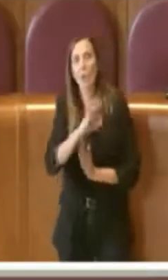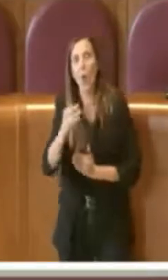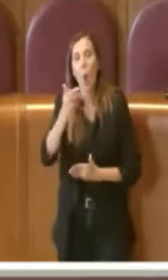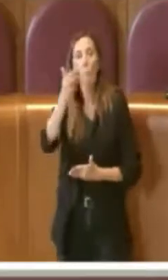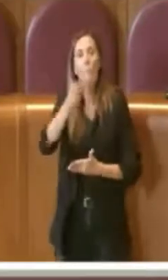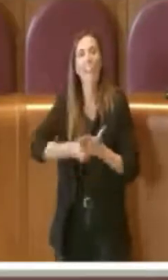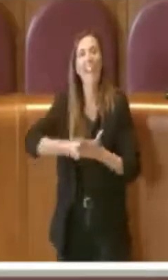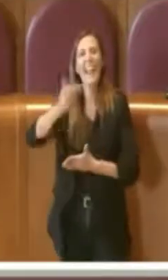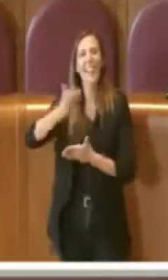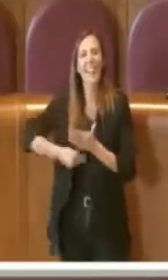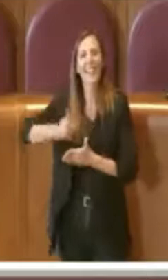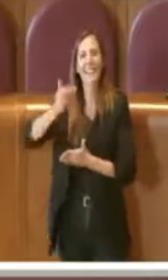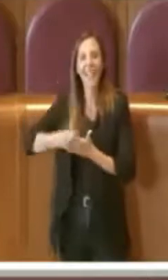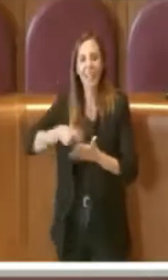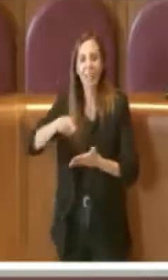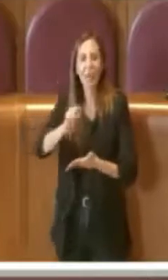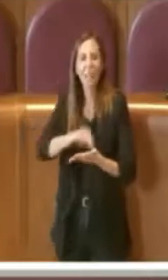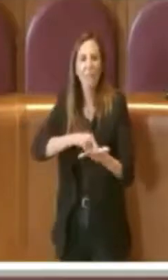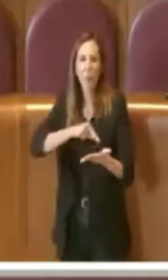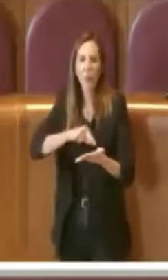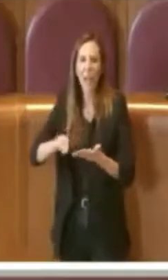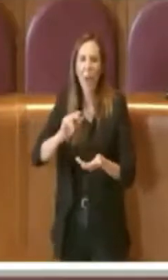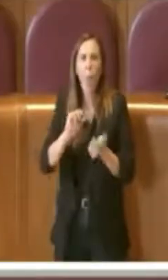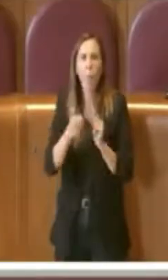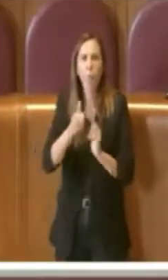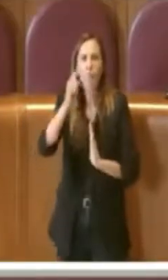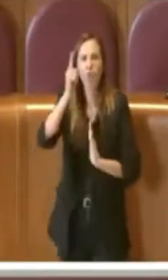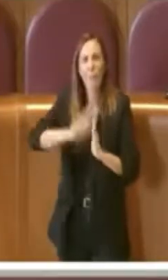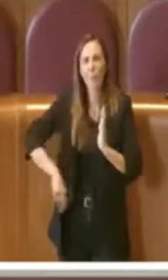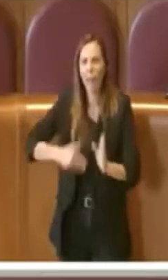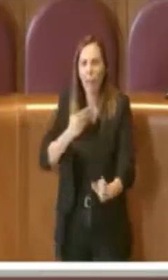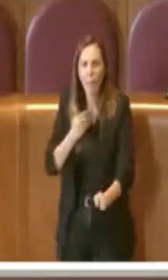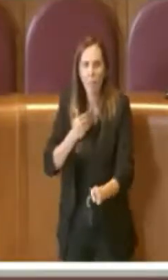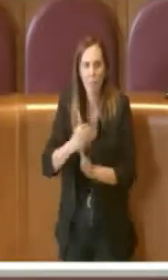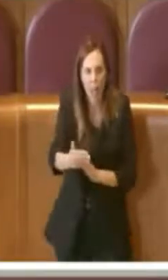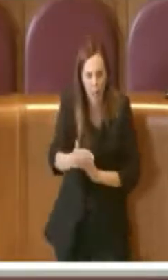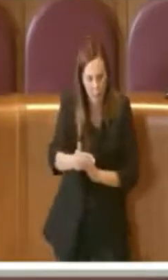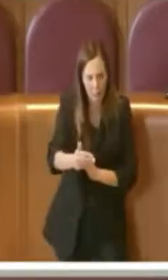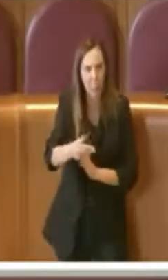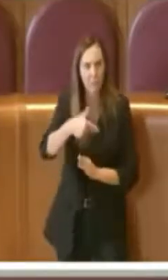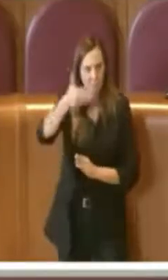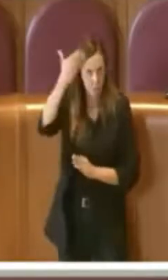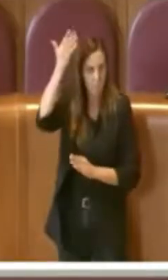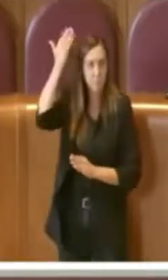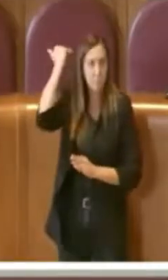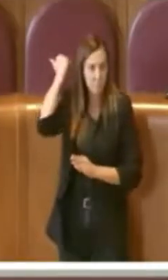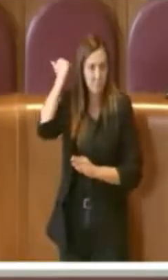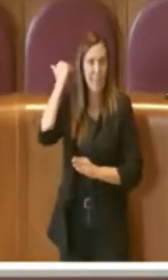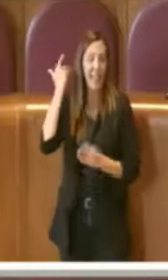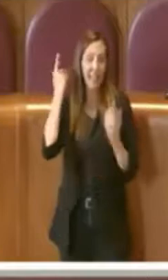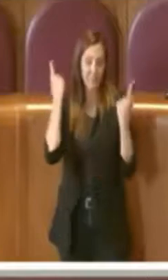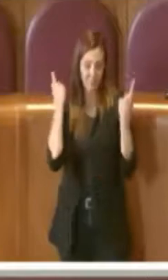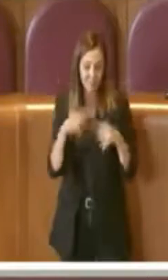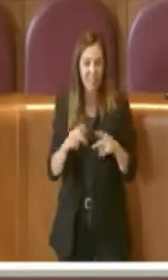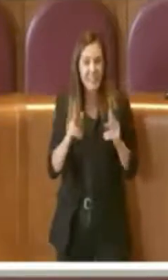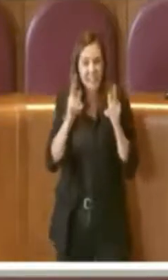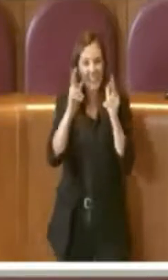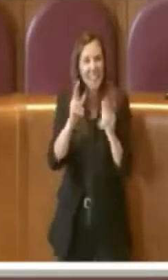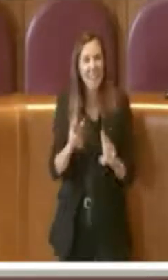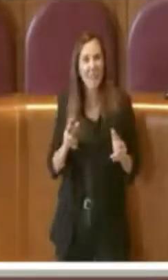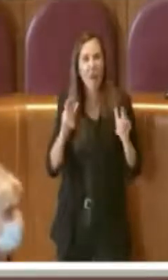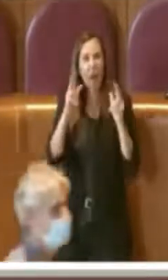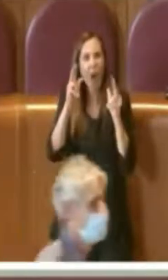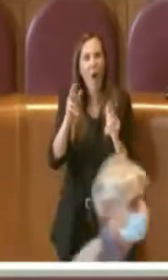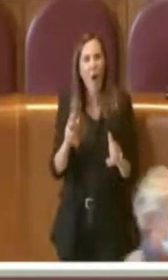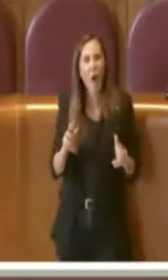addirittura è stato votato con 11 mesi di ritardo. Per cui questo sforzo che è stato